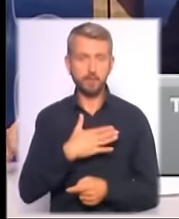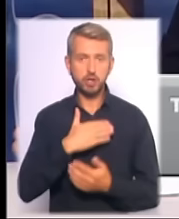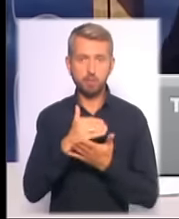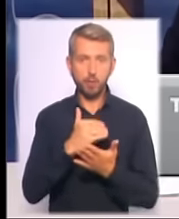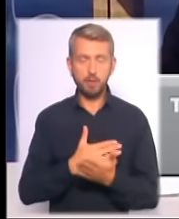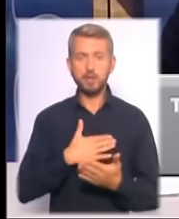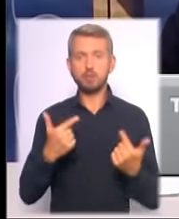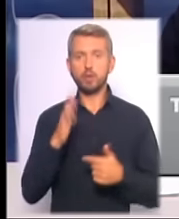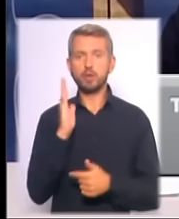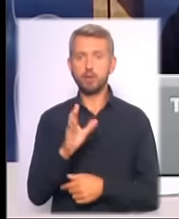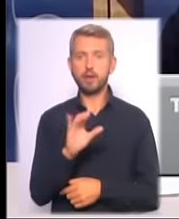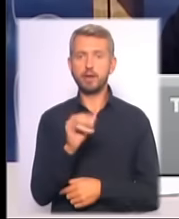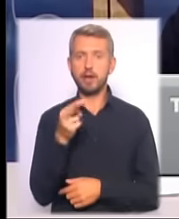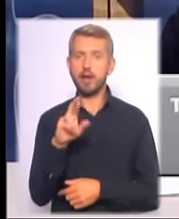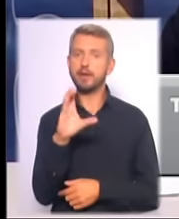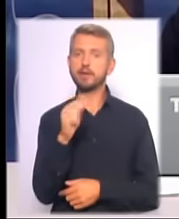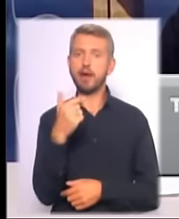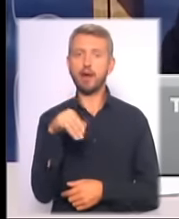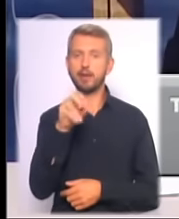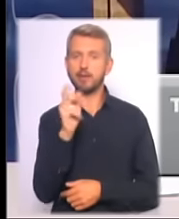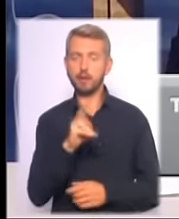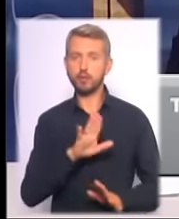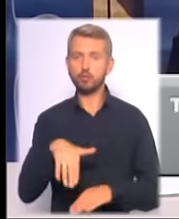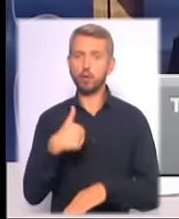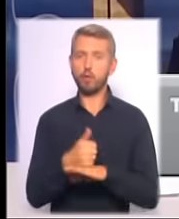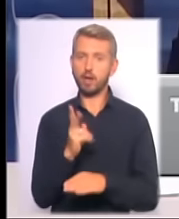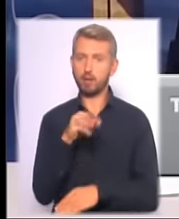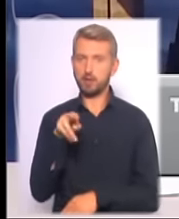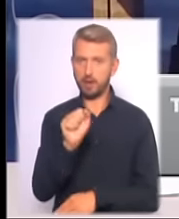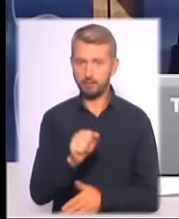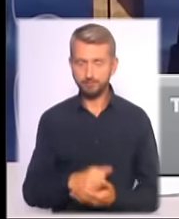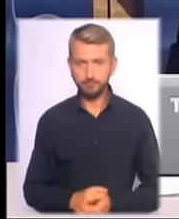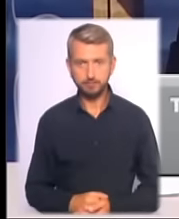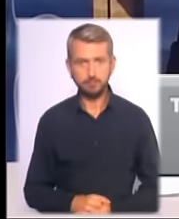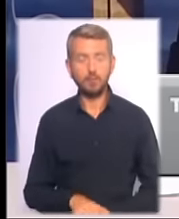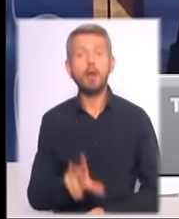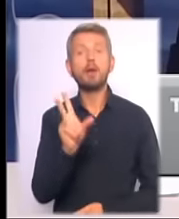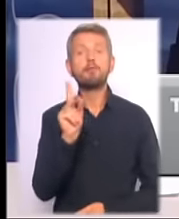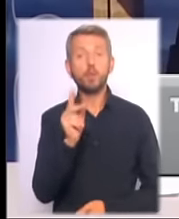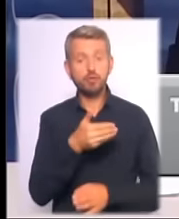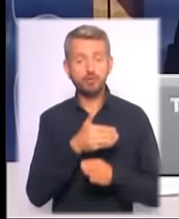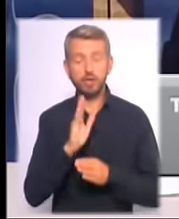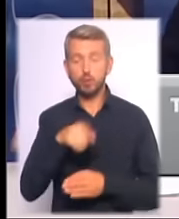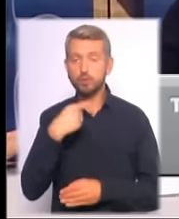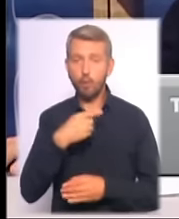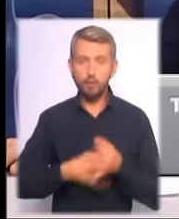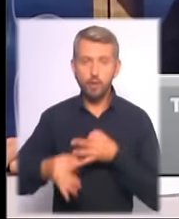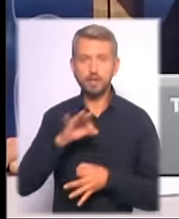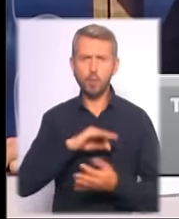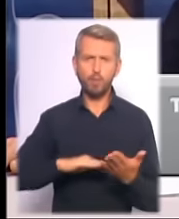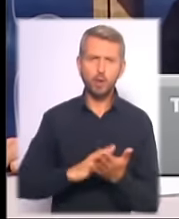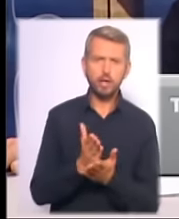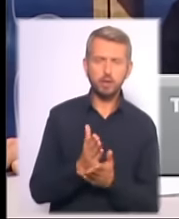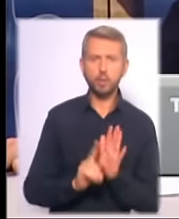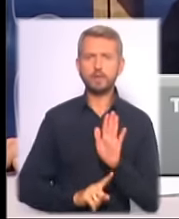програмі. Гостем студії буде Ілля Сагайдак, заступник голови Київської міської державної адміністрації. В другій частині будемо говорити про політику. Будемо говорити про